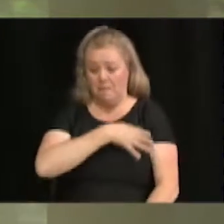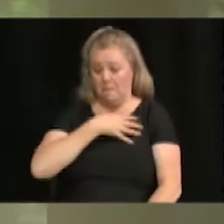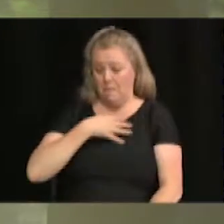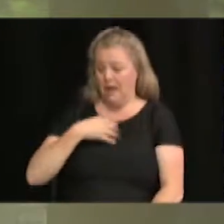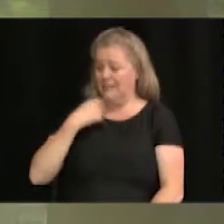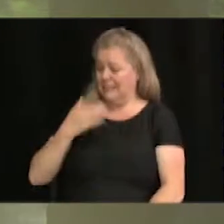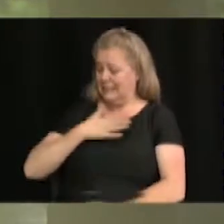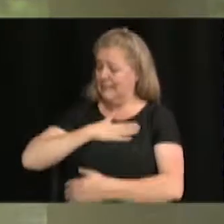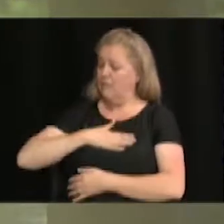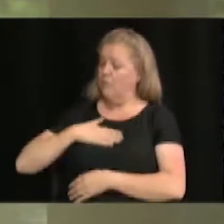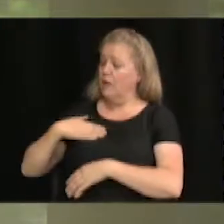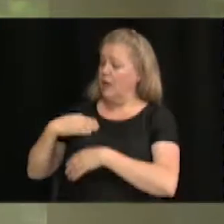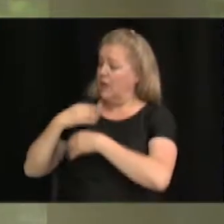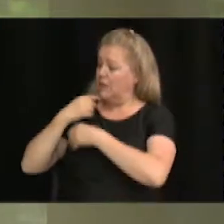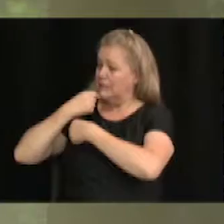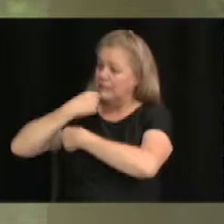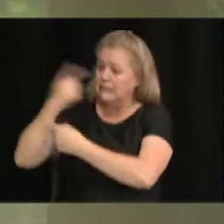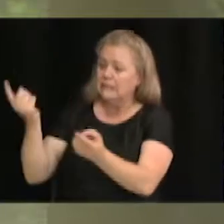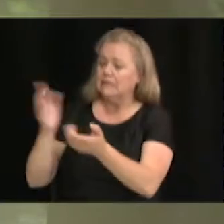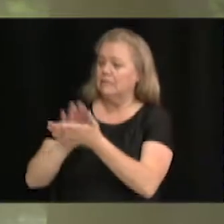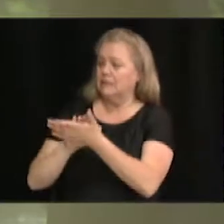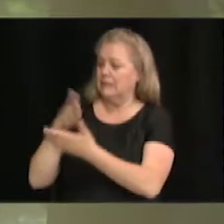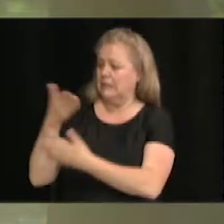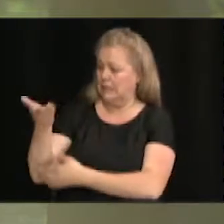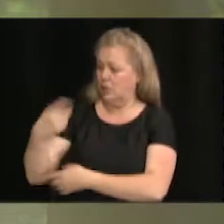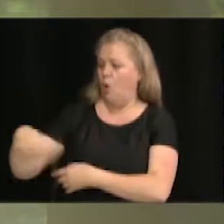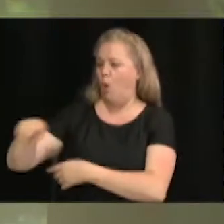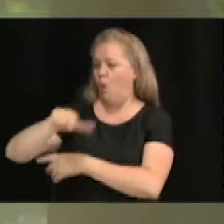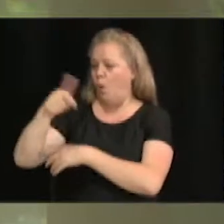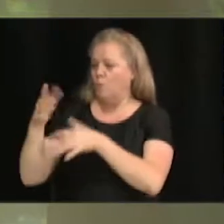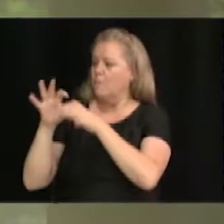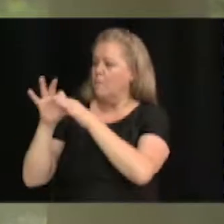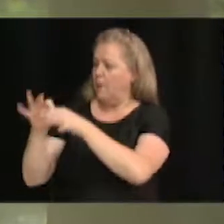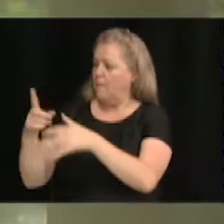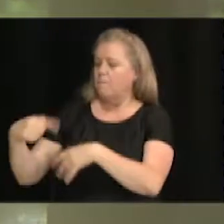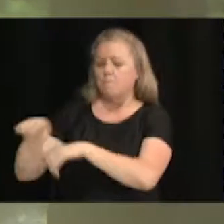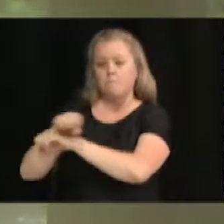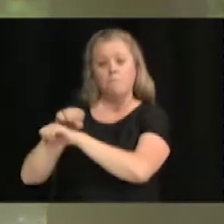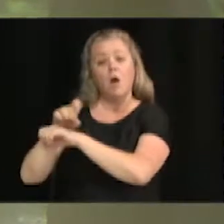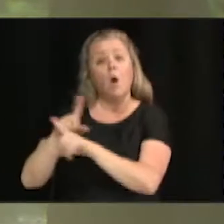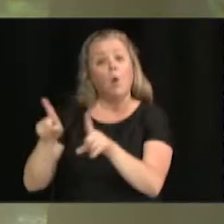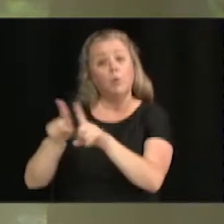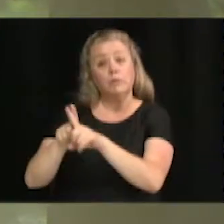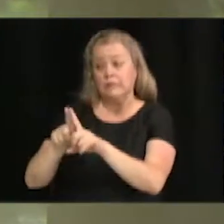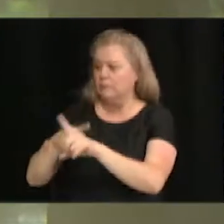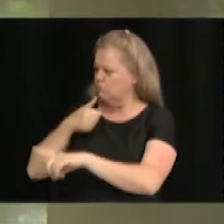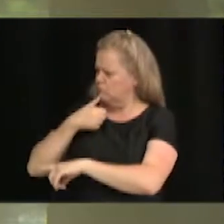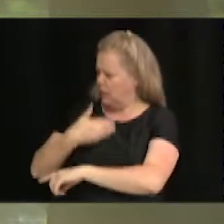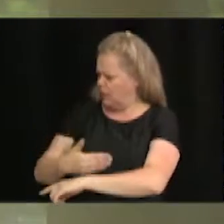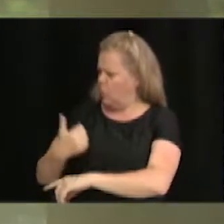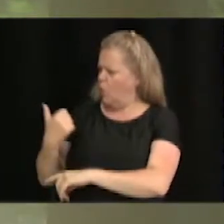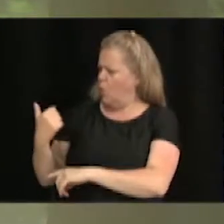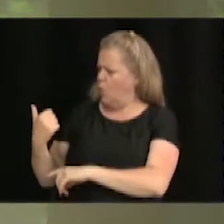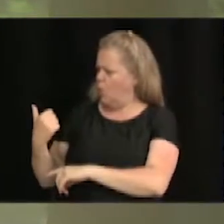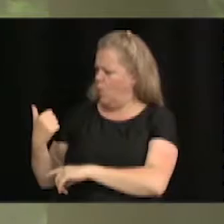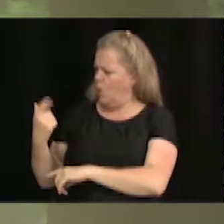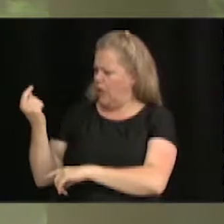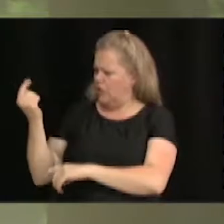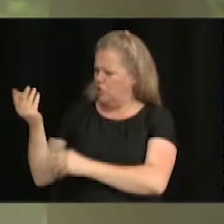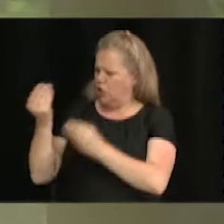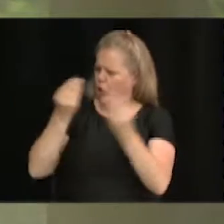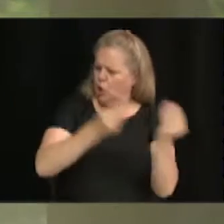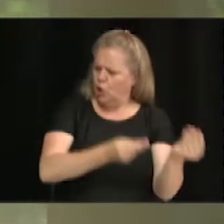Et aussi, bien sûr, il faut le mentionner, vous allez annoncer bientôt le montant d'argent qui sera versé à... Je crois que c'est un organisme cette année, c